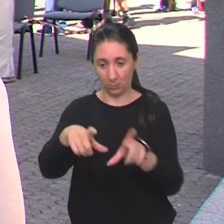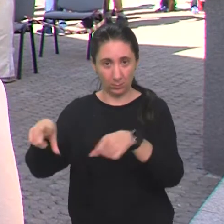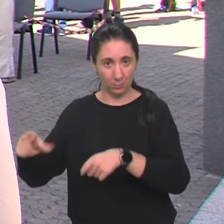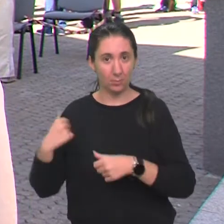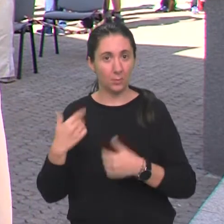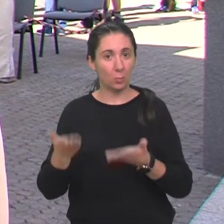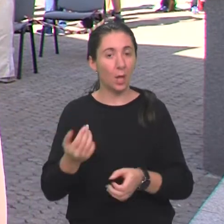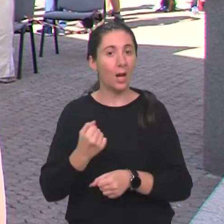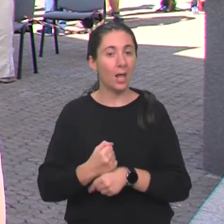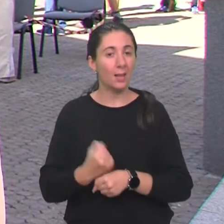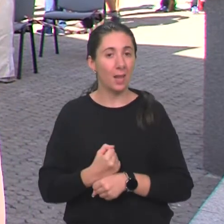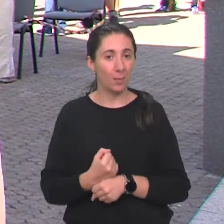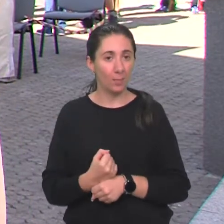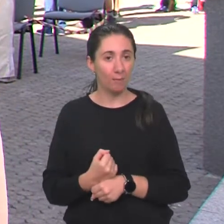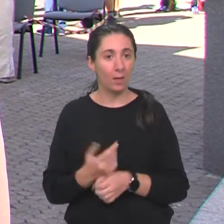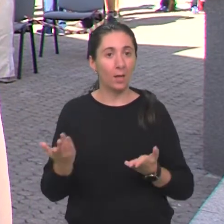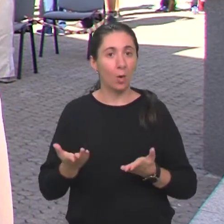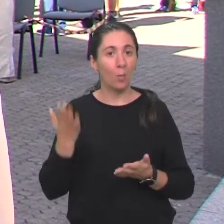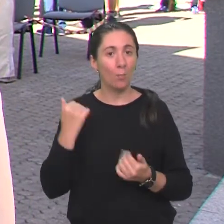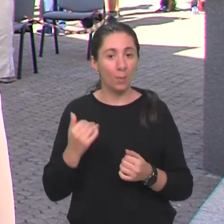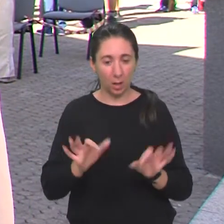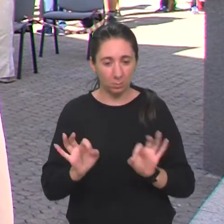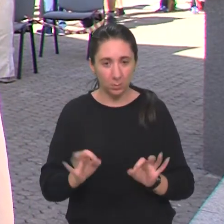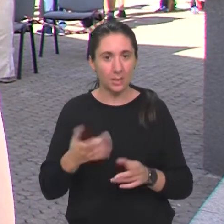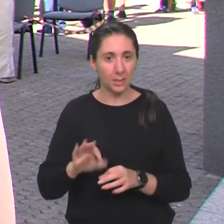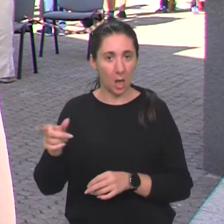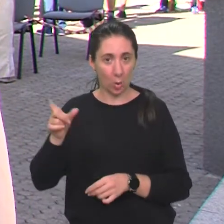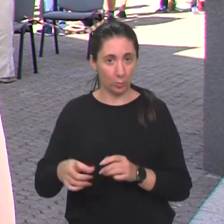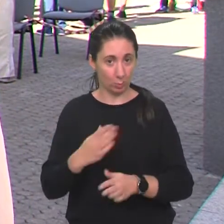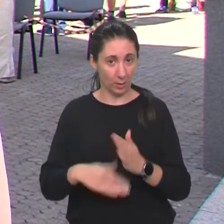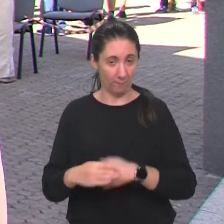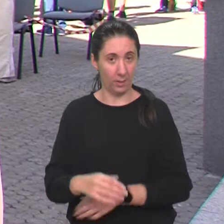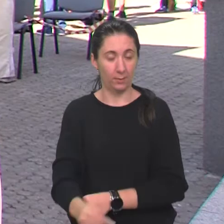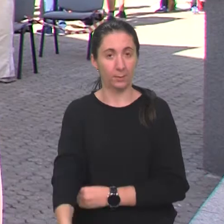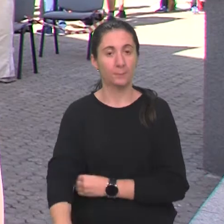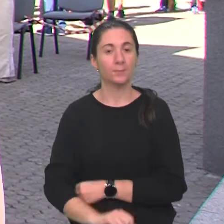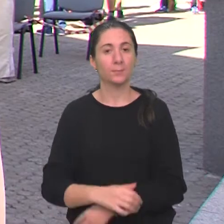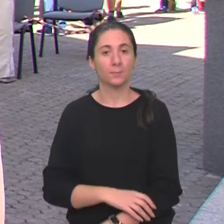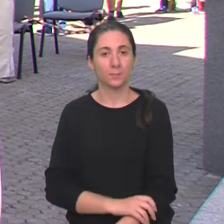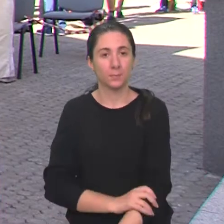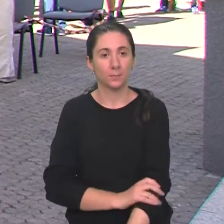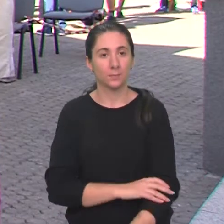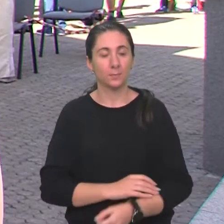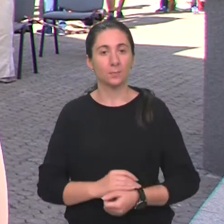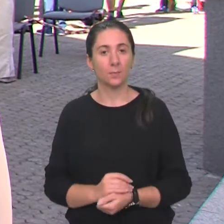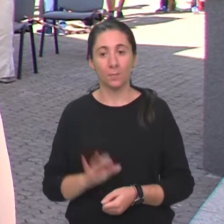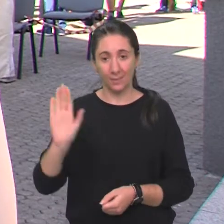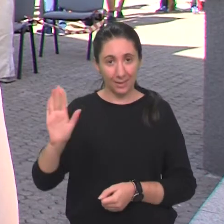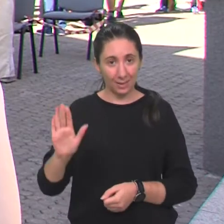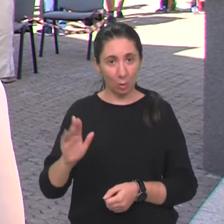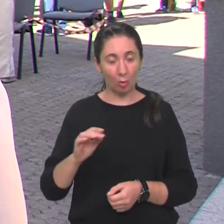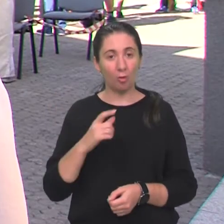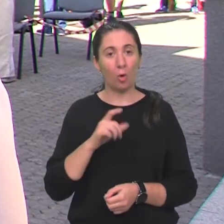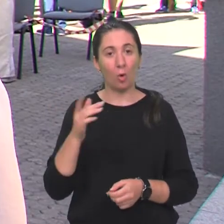dali raditi kako bi bile prilagođene za osobe sa invaliditetom. Znači, njihova je